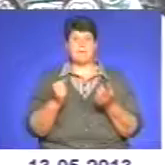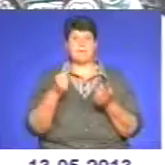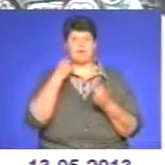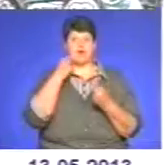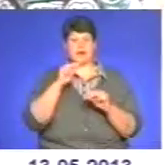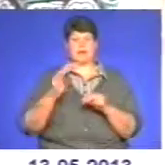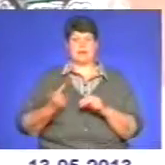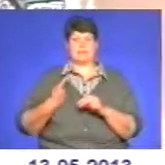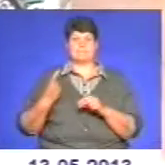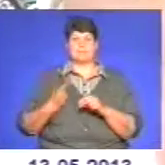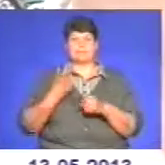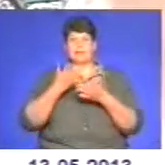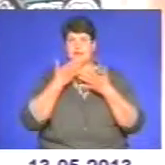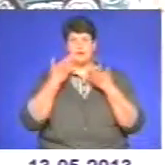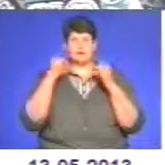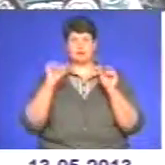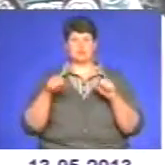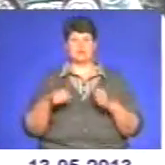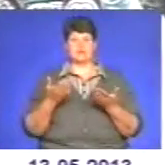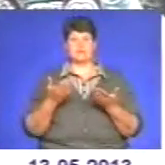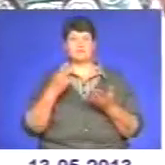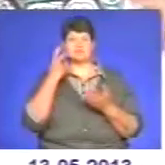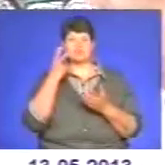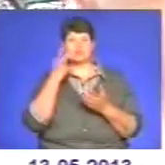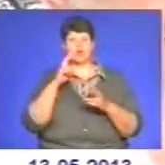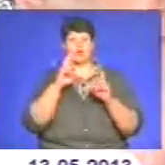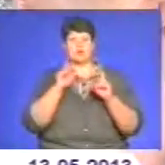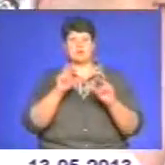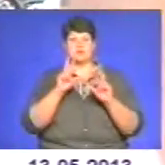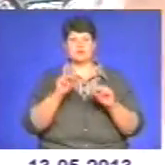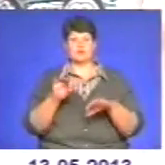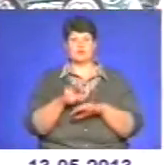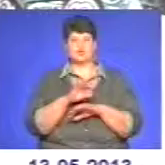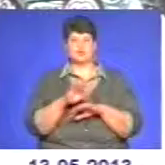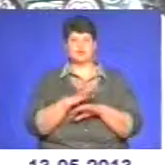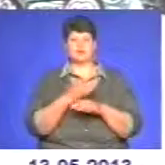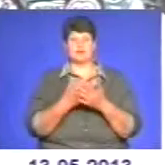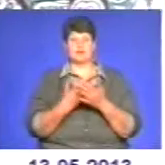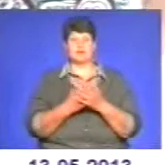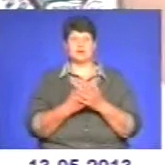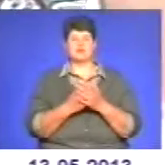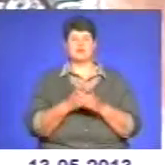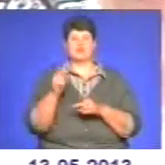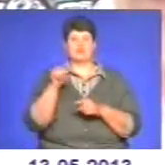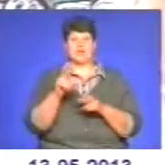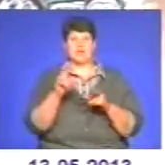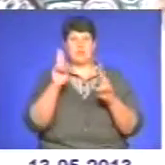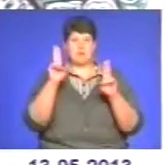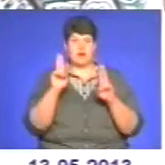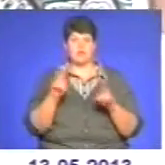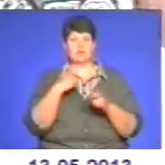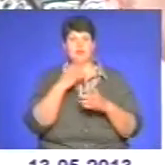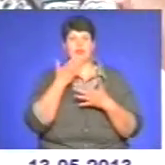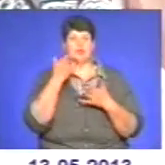майстерність, не мають змоги, їм завжди обіцяють чоловіки, вони, як правило, не мають